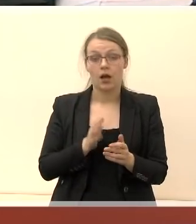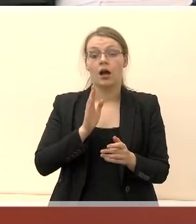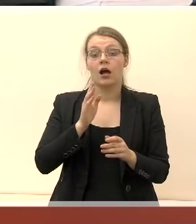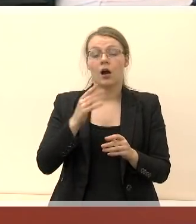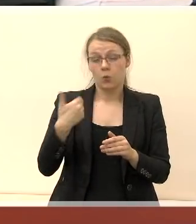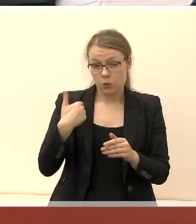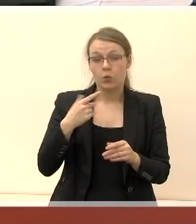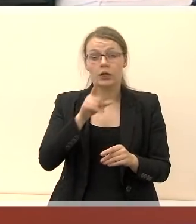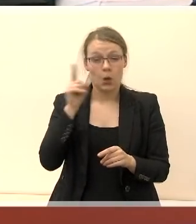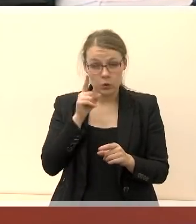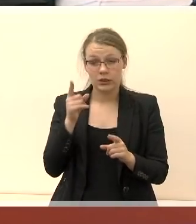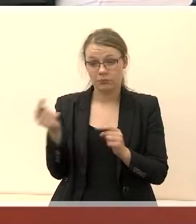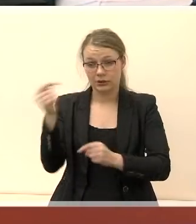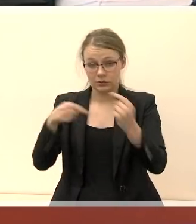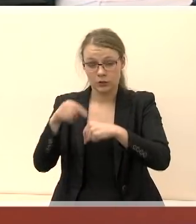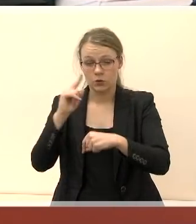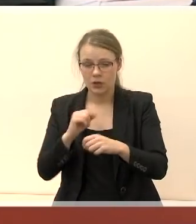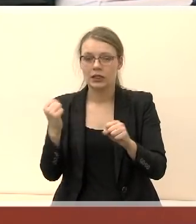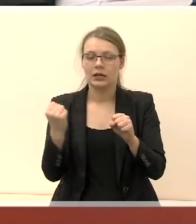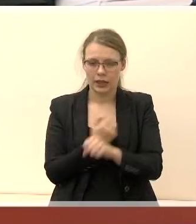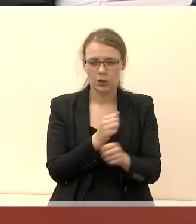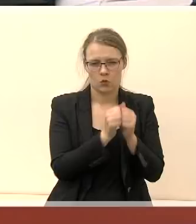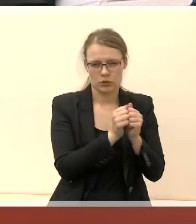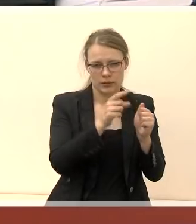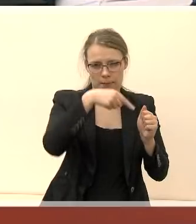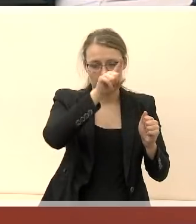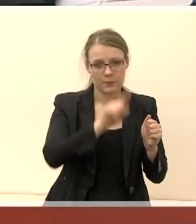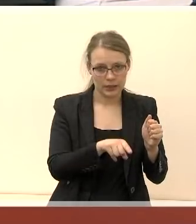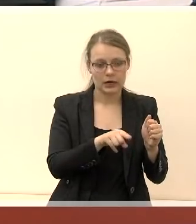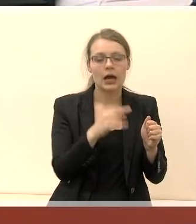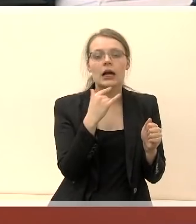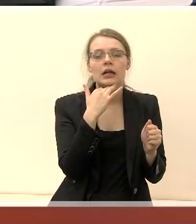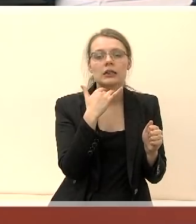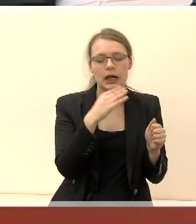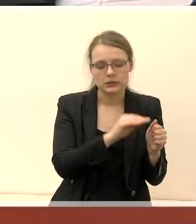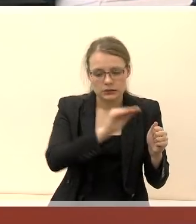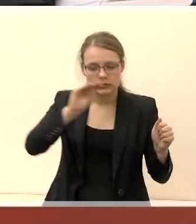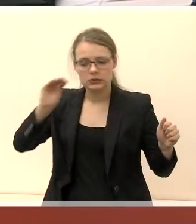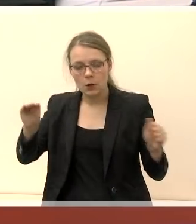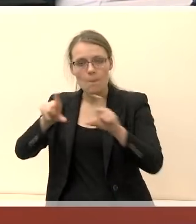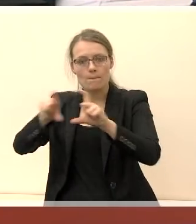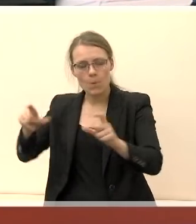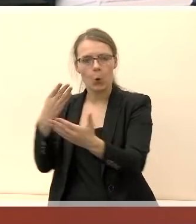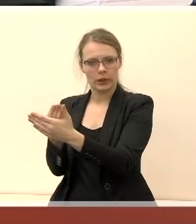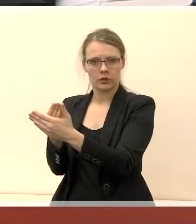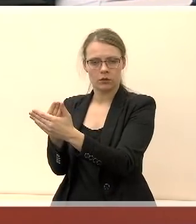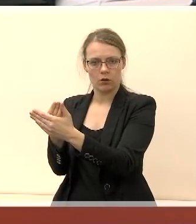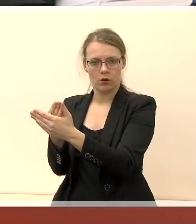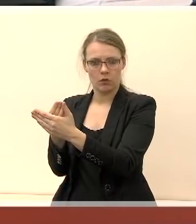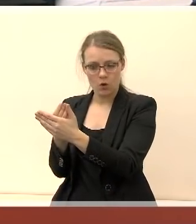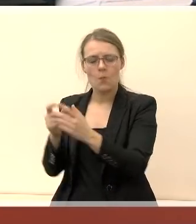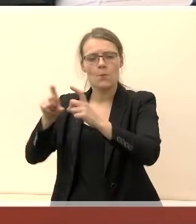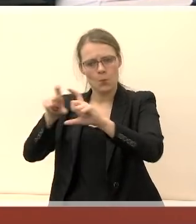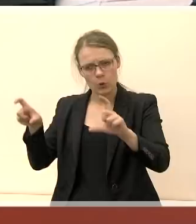pirmos, reikia iš darželių, laupšelių iškelti klasės į mokyklas, kur mokyklose vietos yra